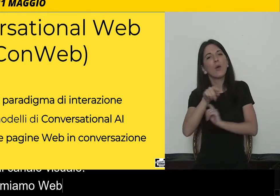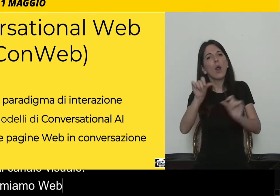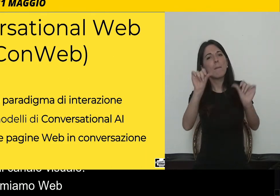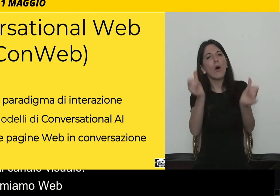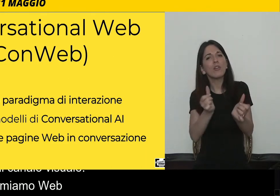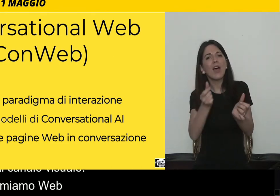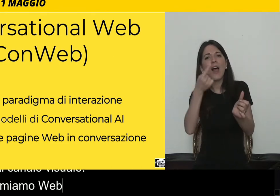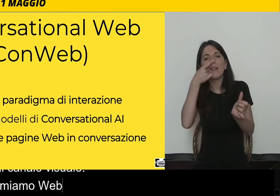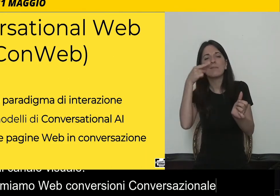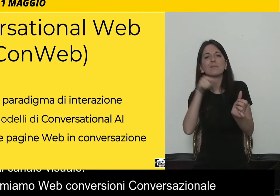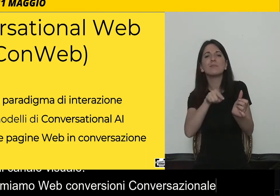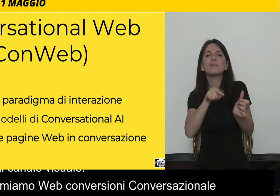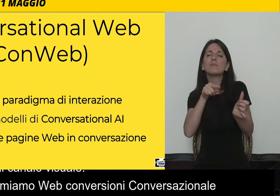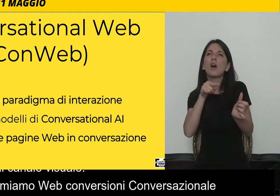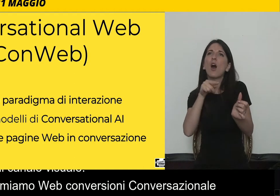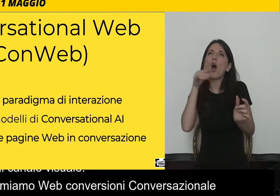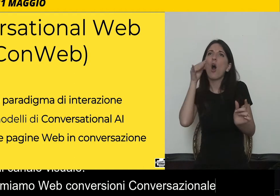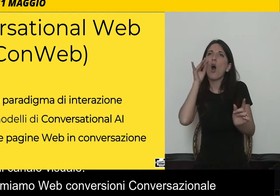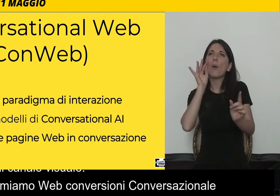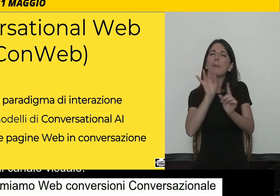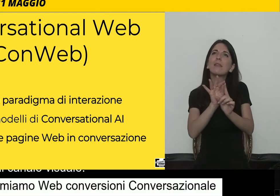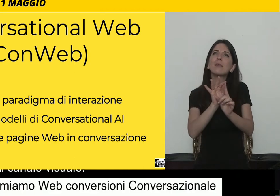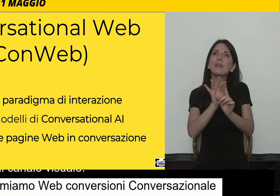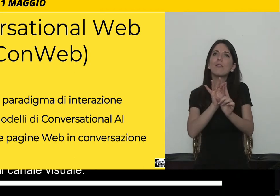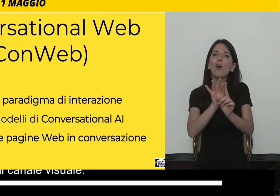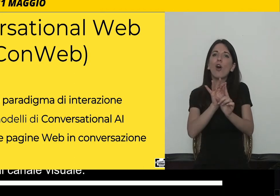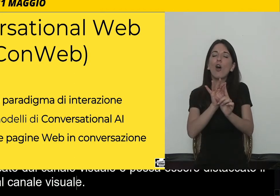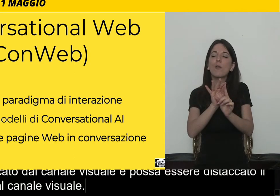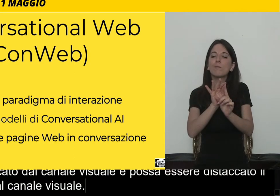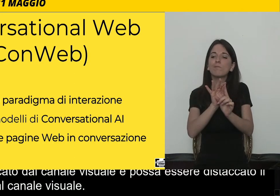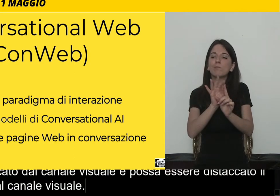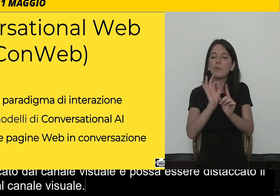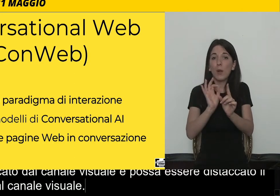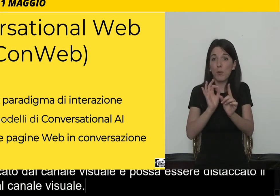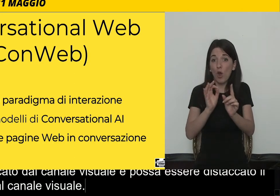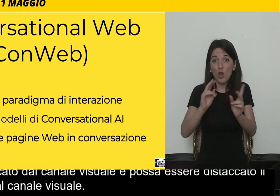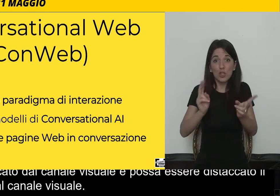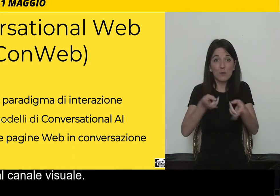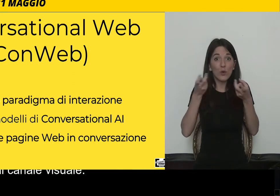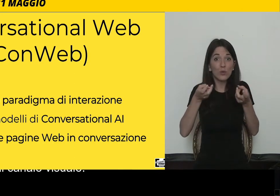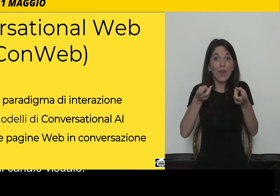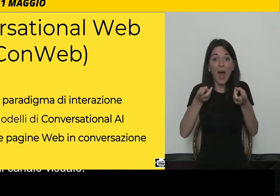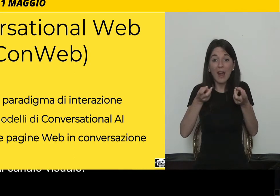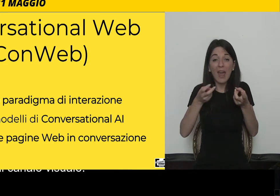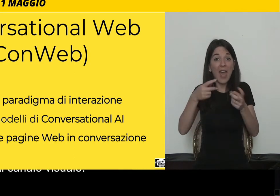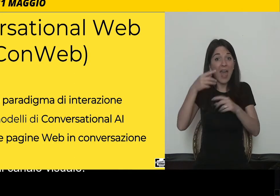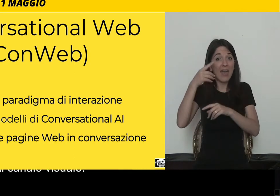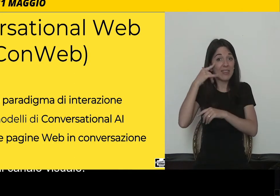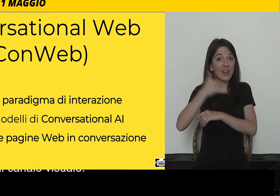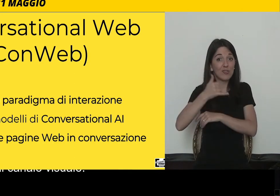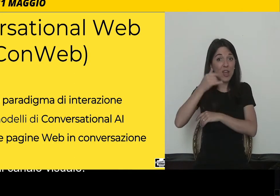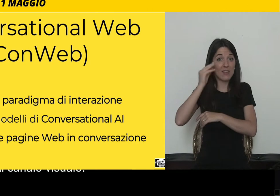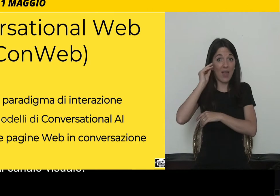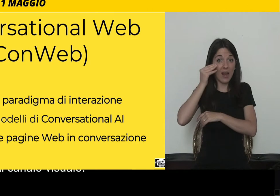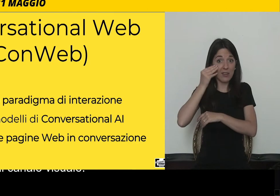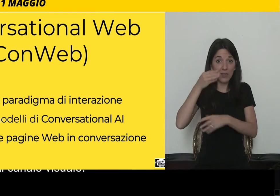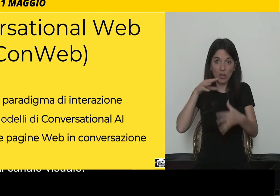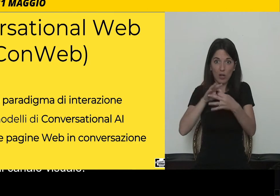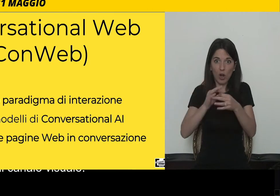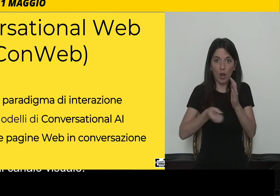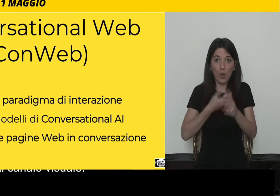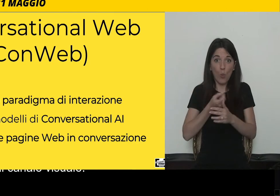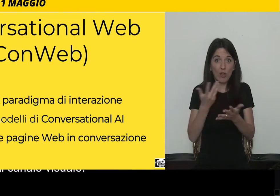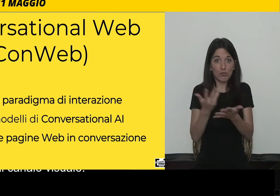sfruttare l'avanzamento, la maturità di questi giorni della conversational AI, quindi dell'intelligenza artificiale applicata al linguaggio